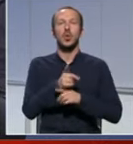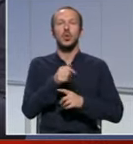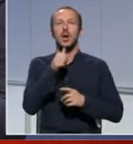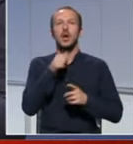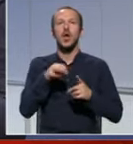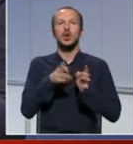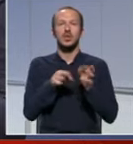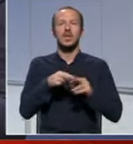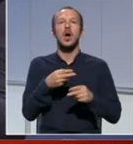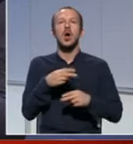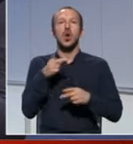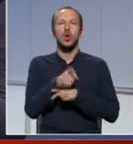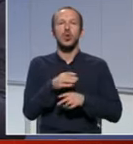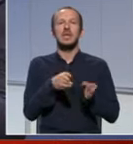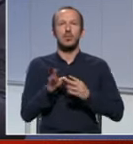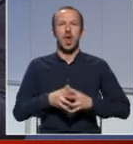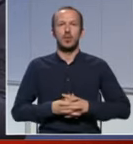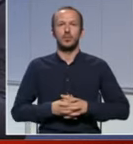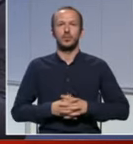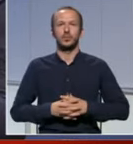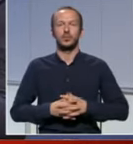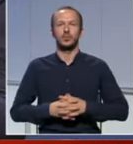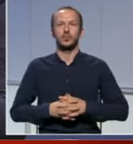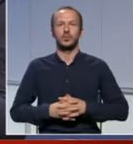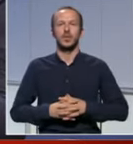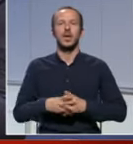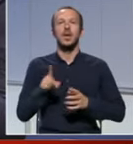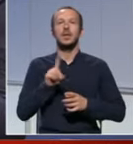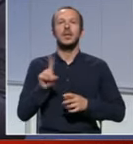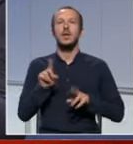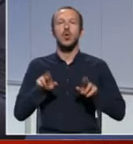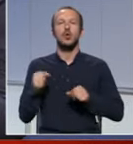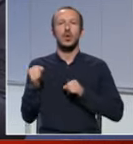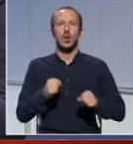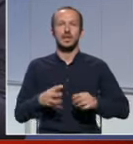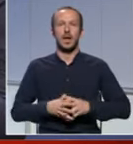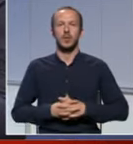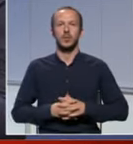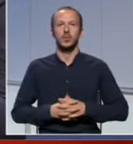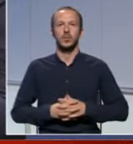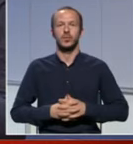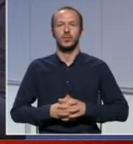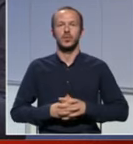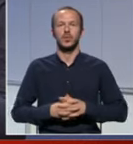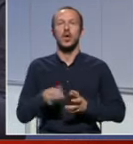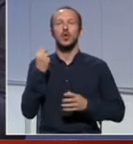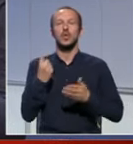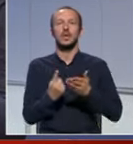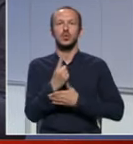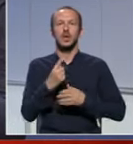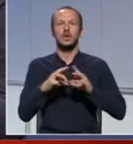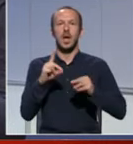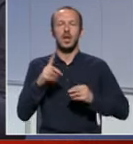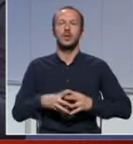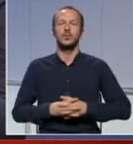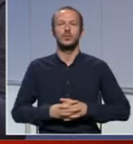oktrojisanje odluka spolja nikada nije moglo da donese dobre rezultate, ali